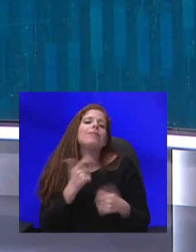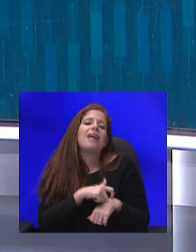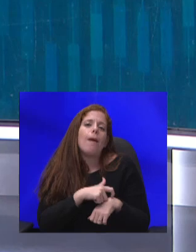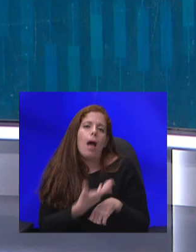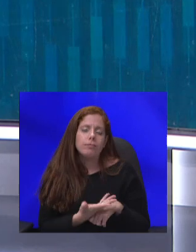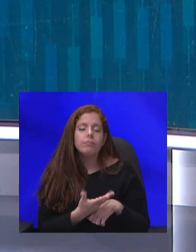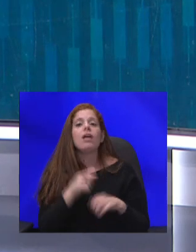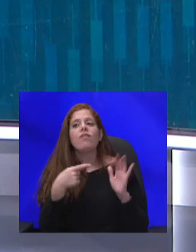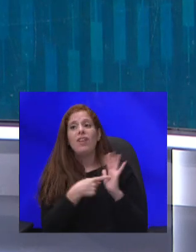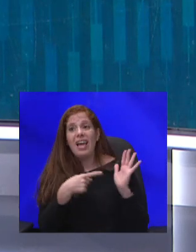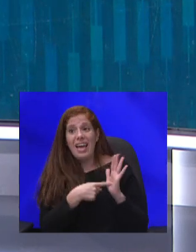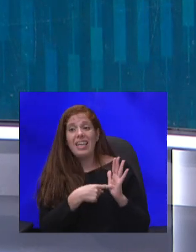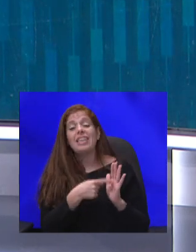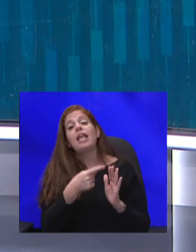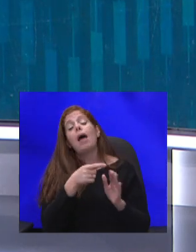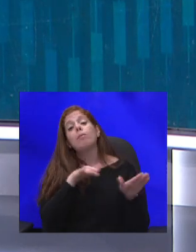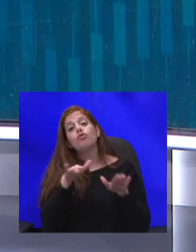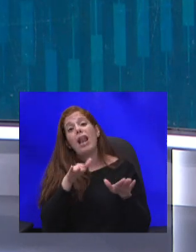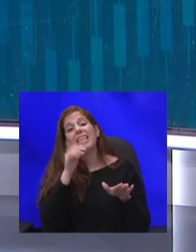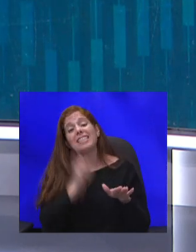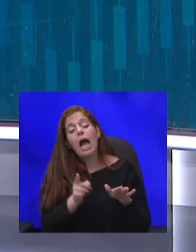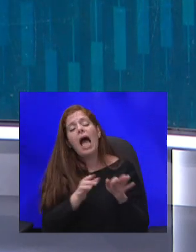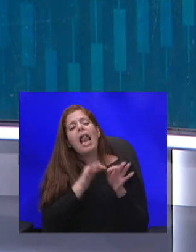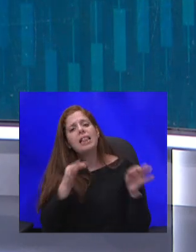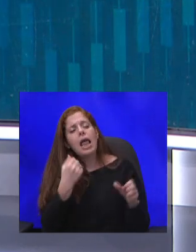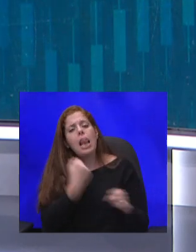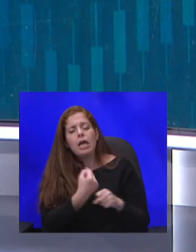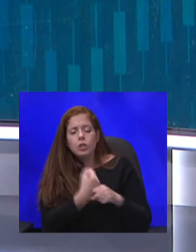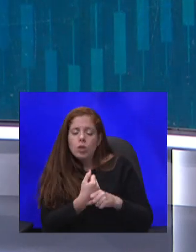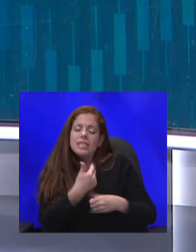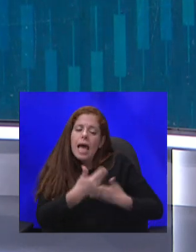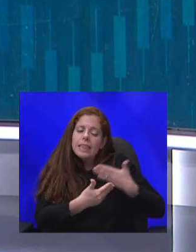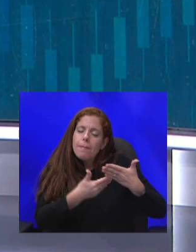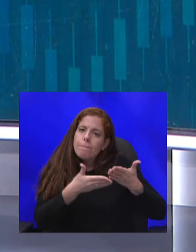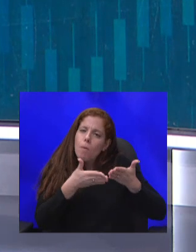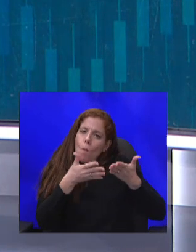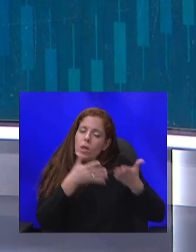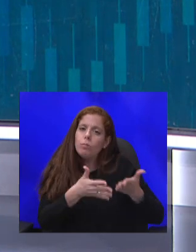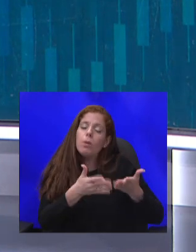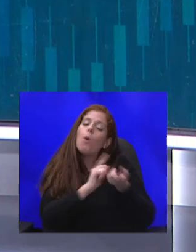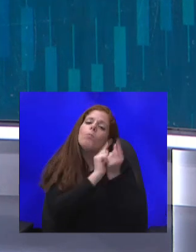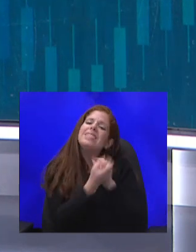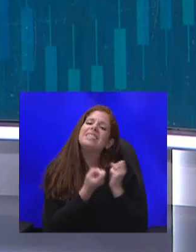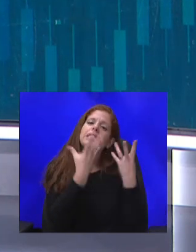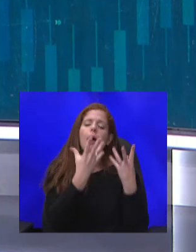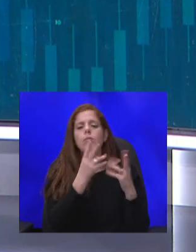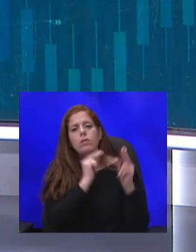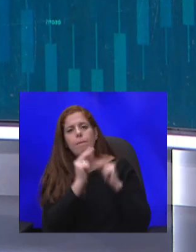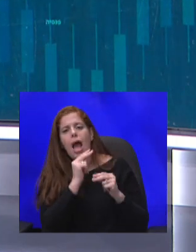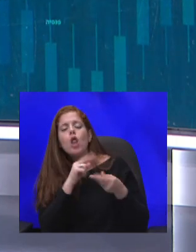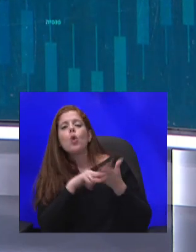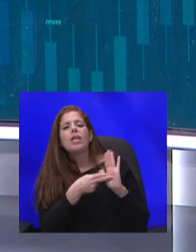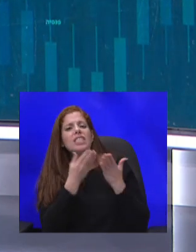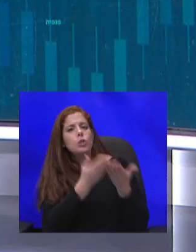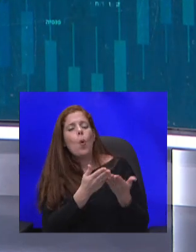הממשלה צריכה להתחיל לעשות צעדים ממוקדים יותר, במקום סתם להמשיך את תוכנית הסיוע הכללית. קודם כל, לתת סיוע כלכלי ממוקד